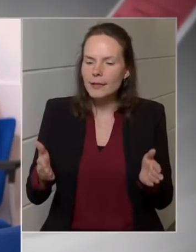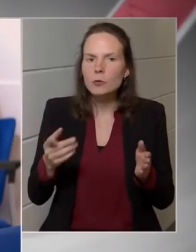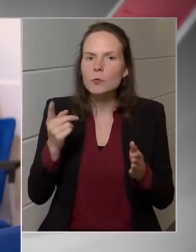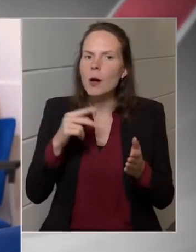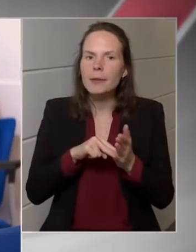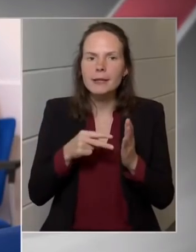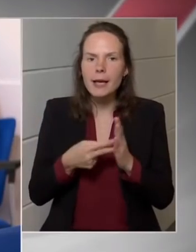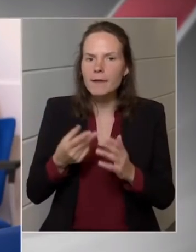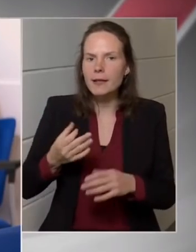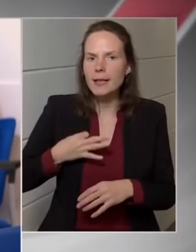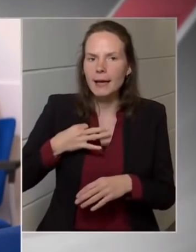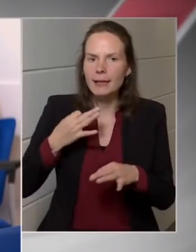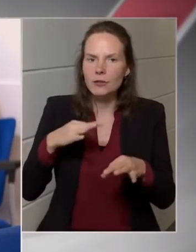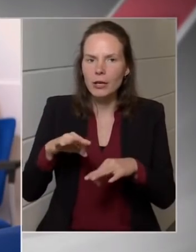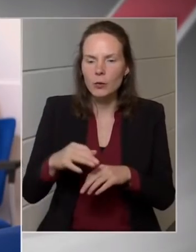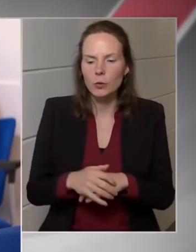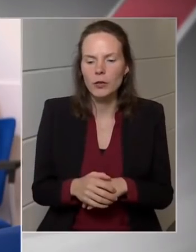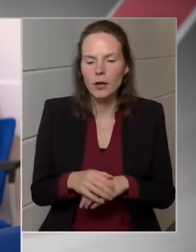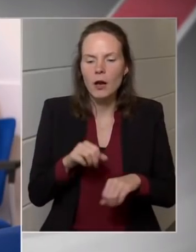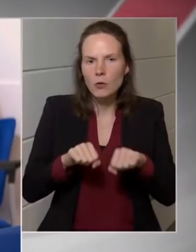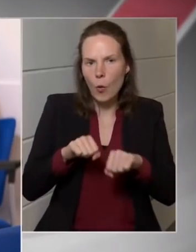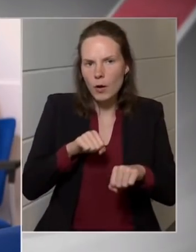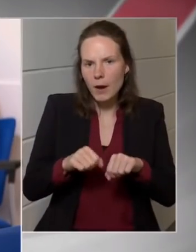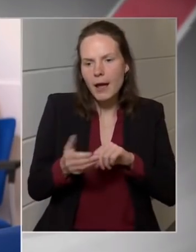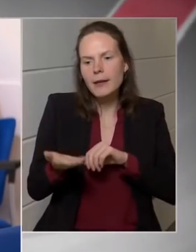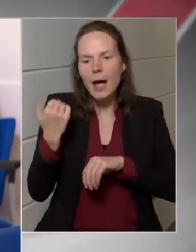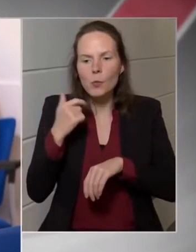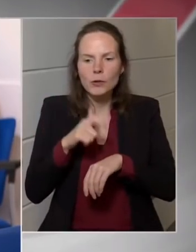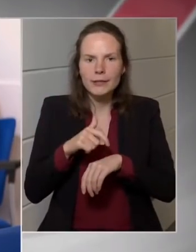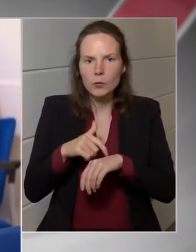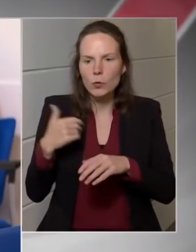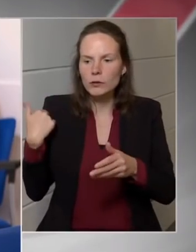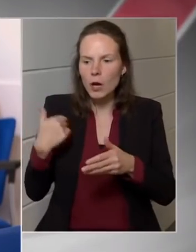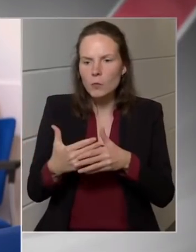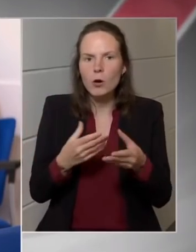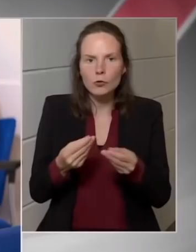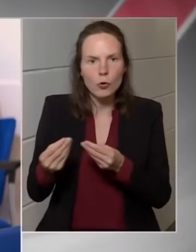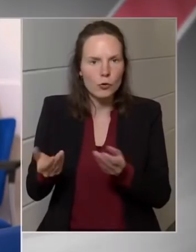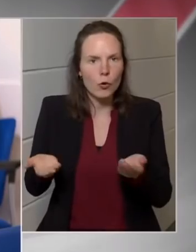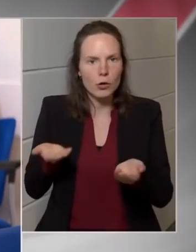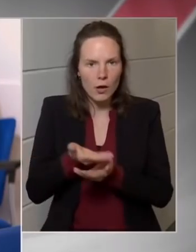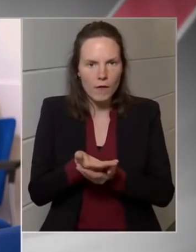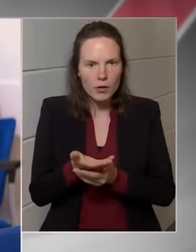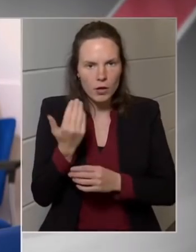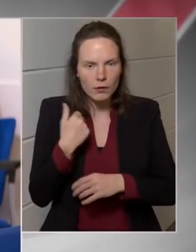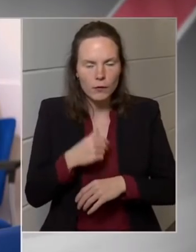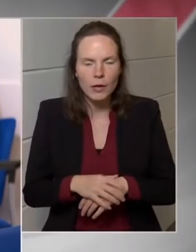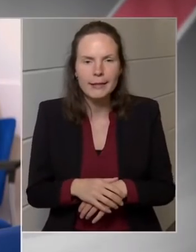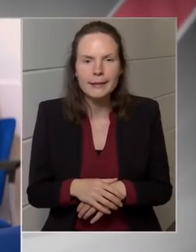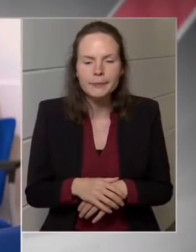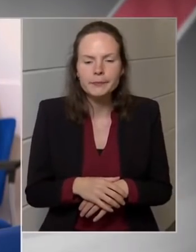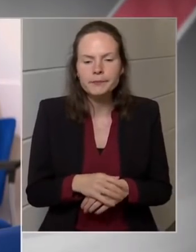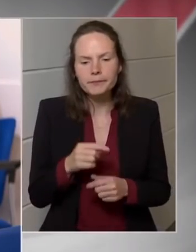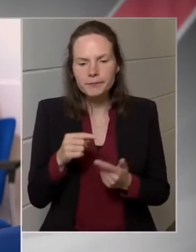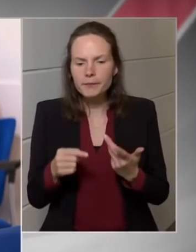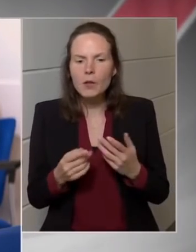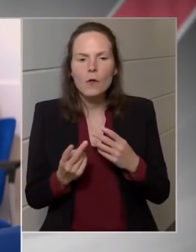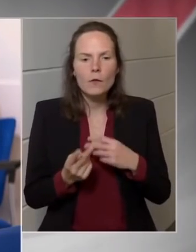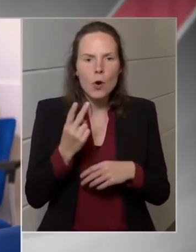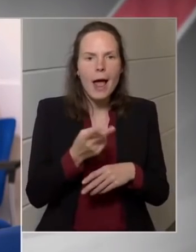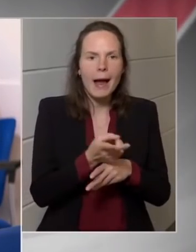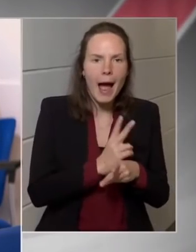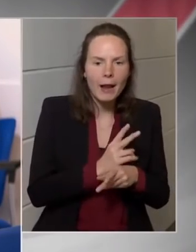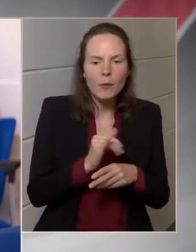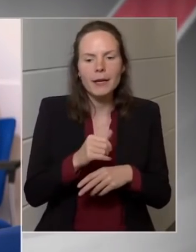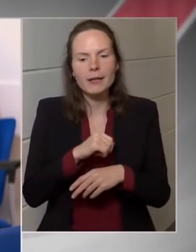kormány? Az elmúlt időszakban rengeteg javaslat megjelent. Ezeknek egy jelentős része egyébként az állami és a magánegészségügynek